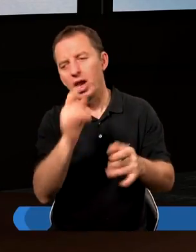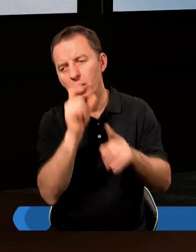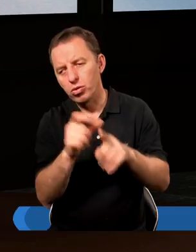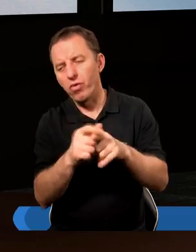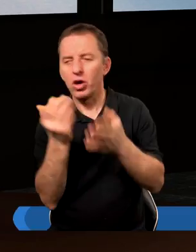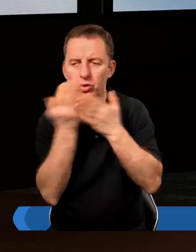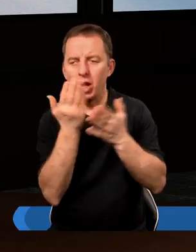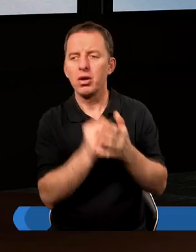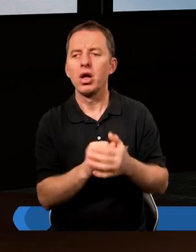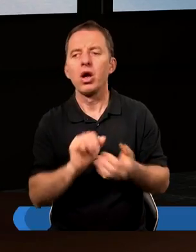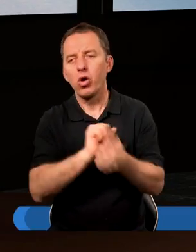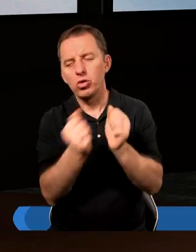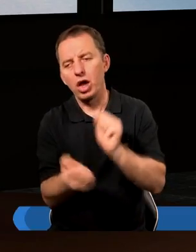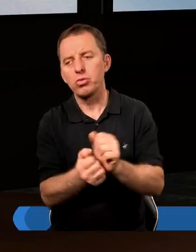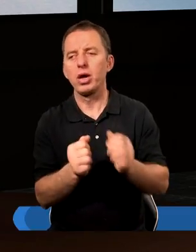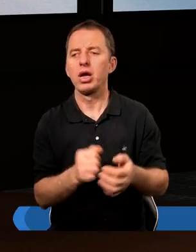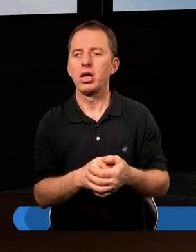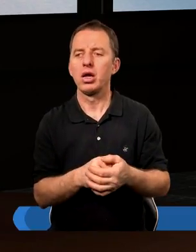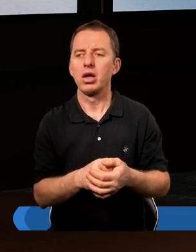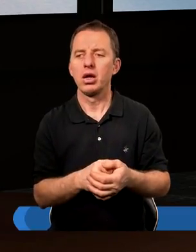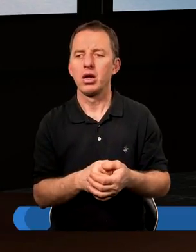innych słowach czytamy, chociażby